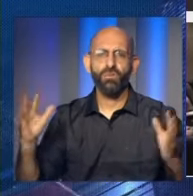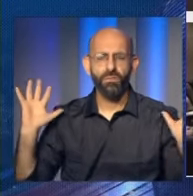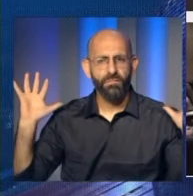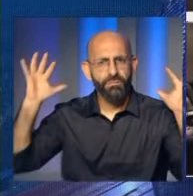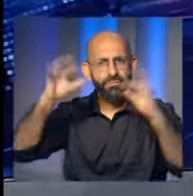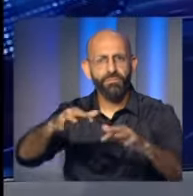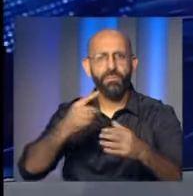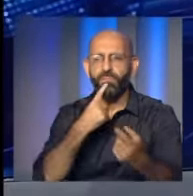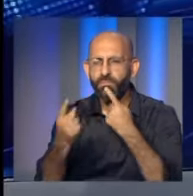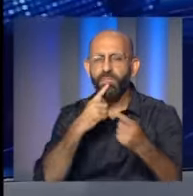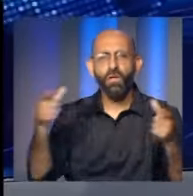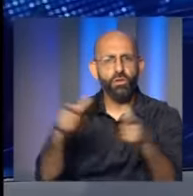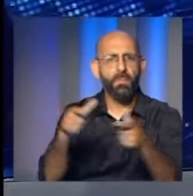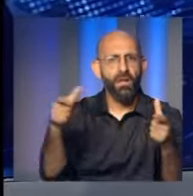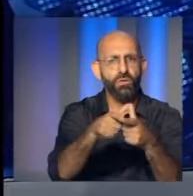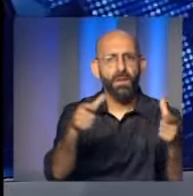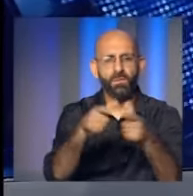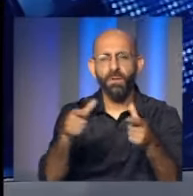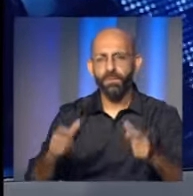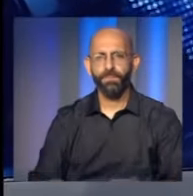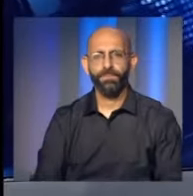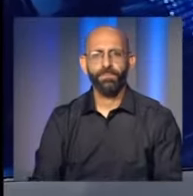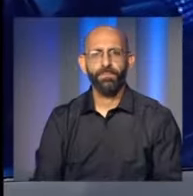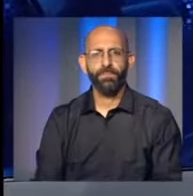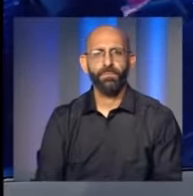المتحدة والجهات الدولية الأخرى ذات الصلة